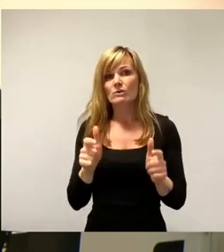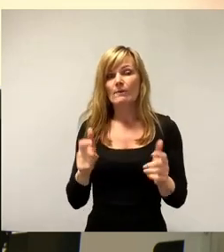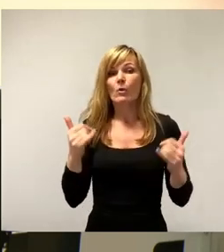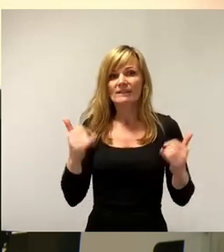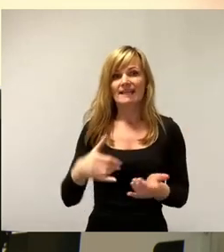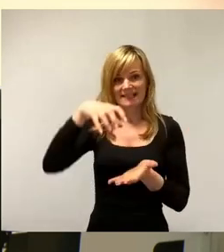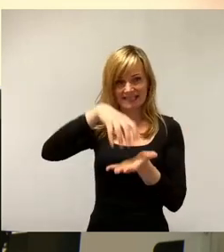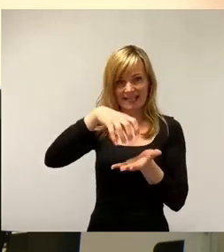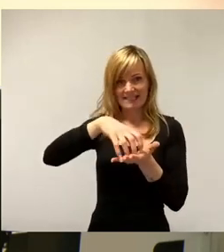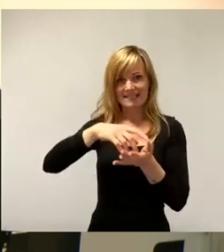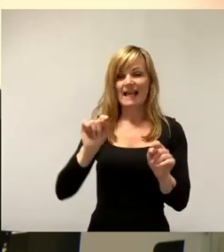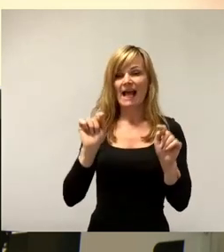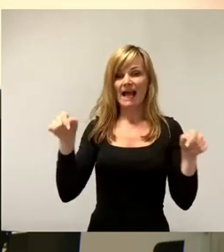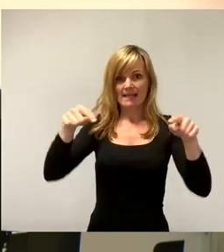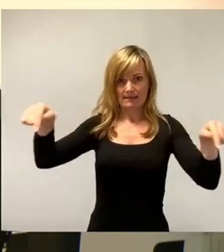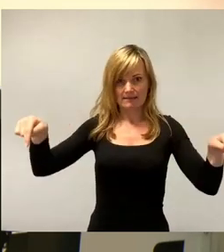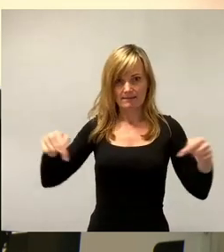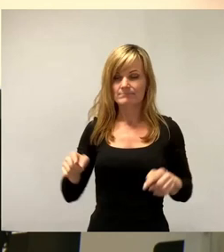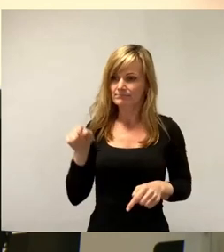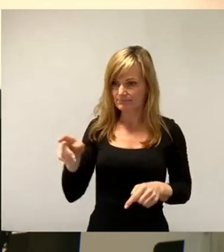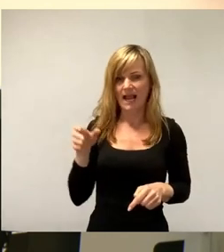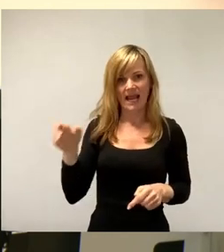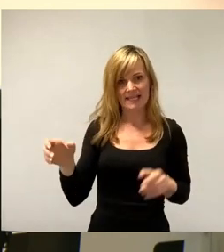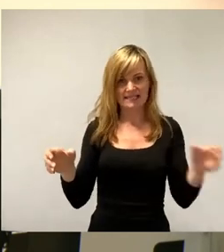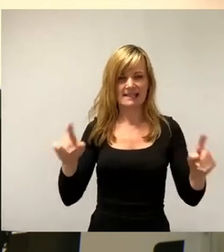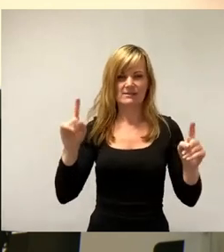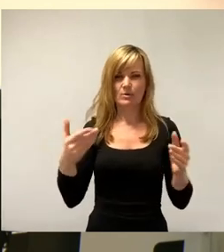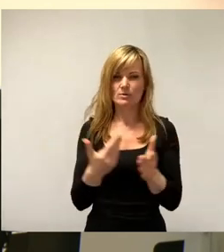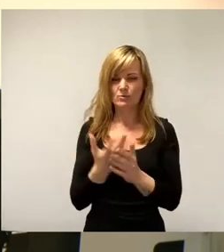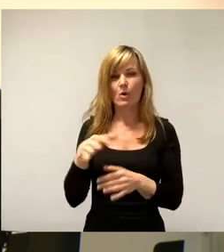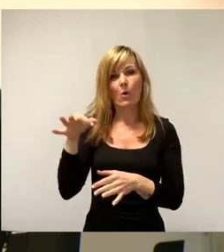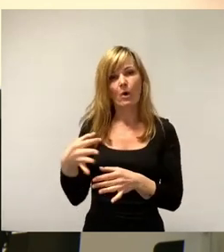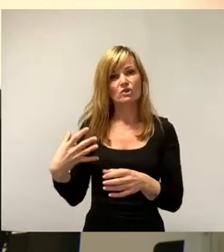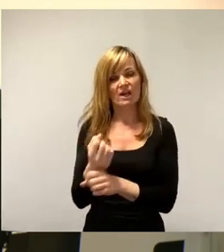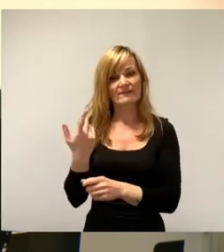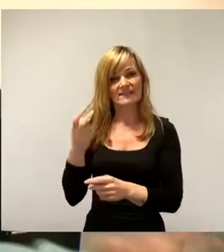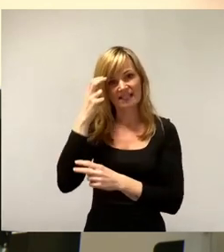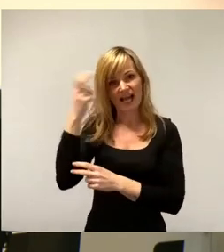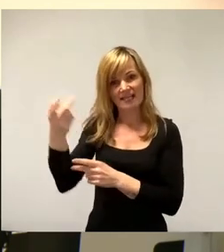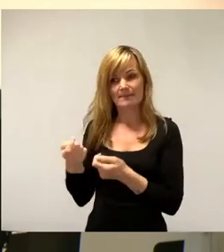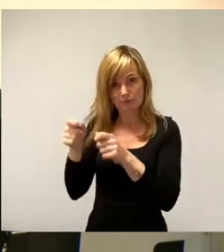Hochland, wo auch da entsprechender Ortschaftsratsbeschluss da ist, ausgebaut werden, auch in anderen